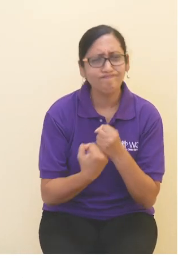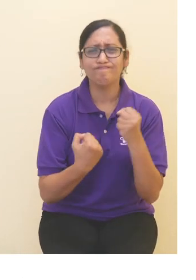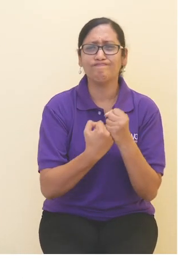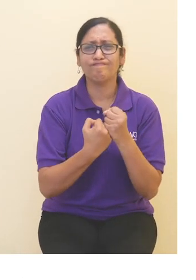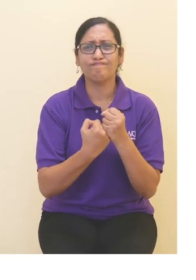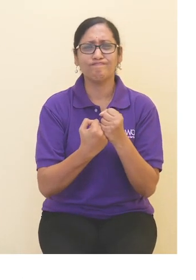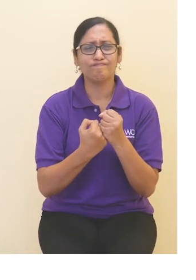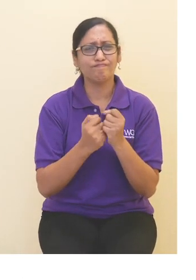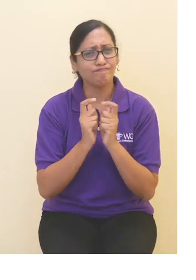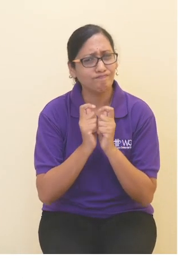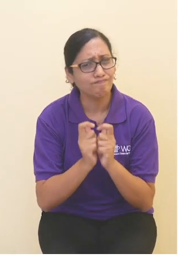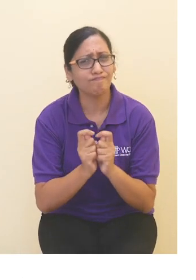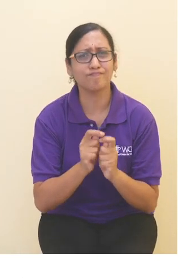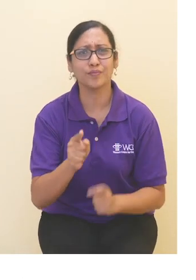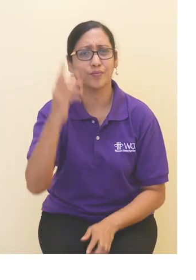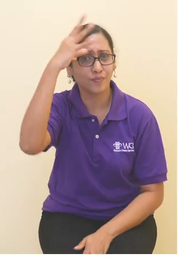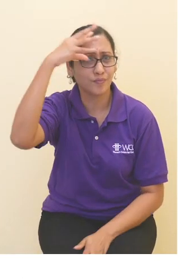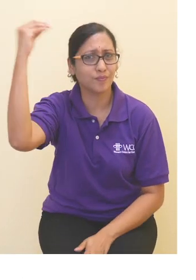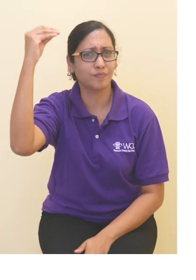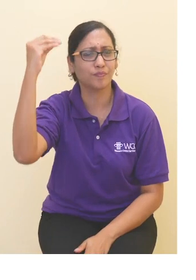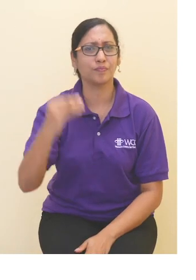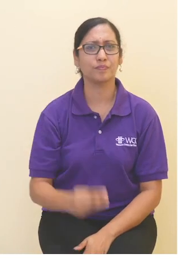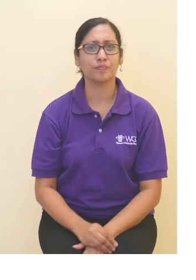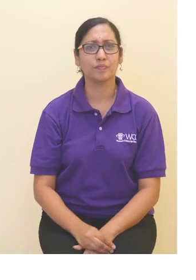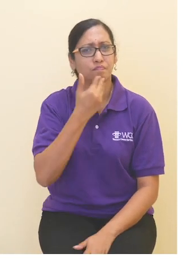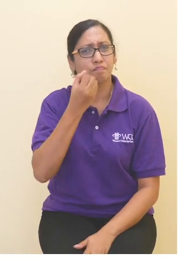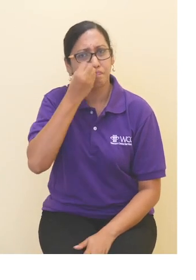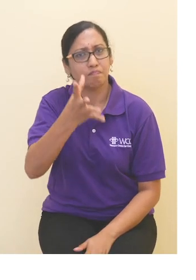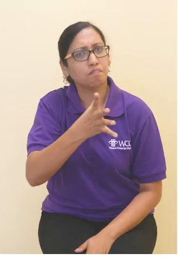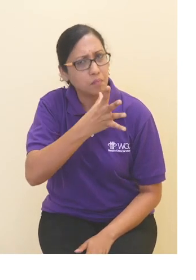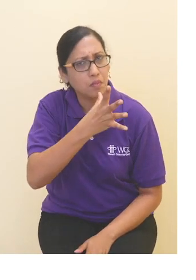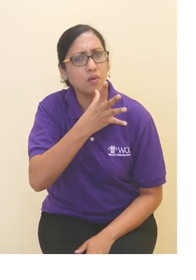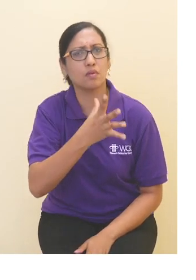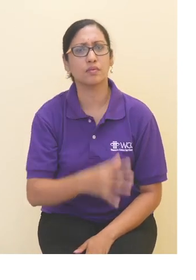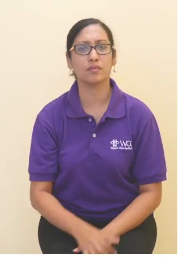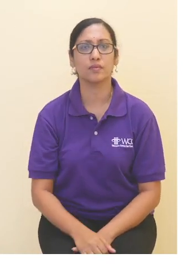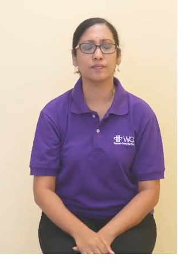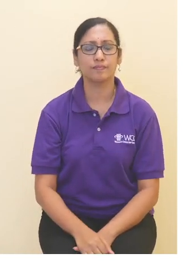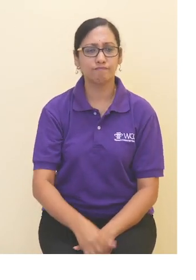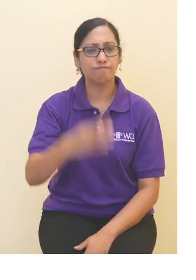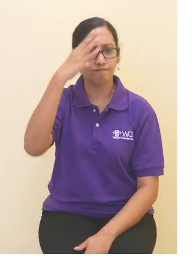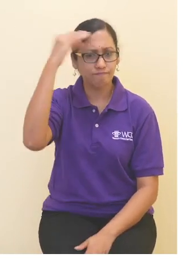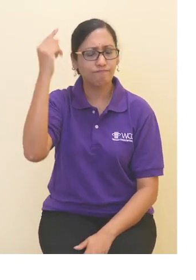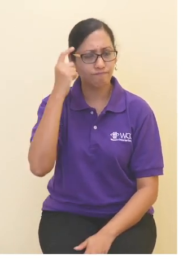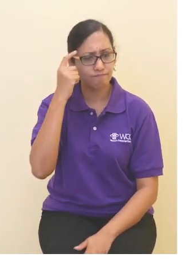meyakinkan Yusri untuk memberitahu ibunya. Yusri akhirnya bersetuju.